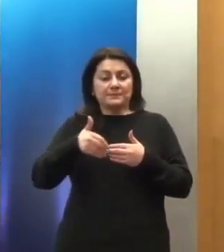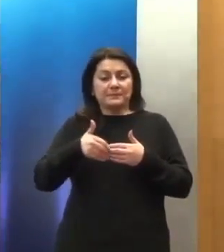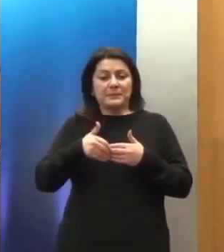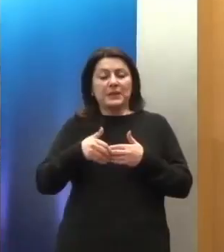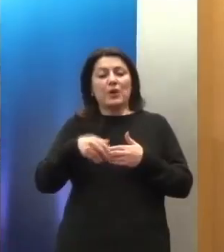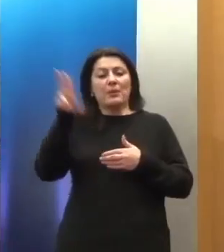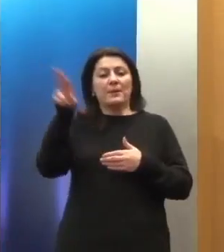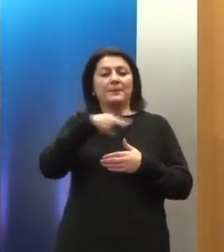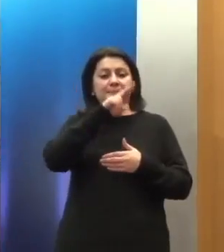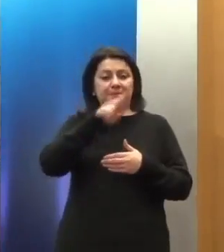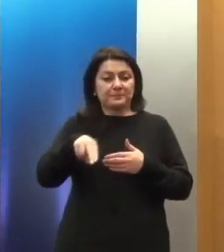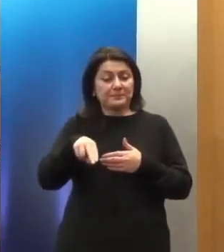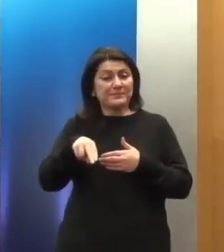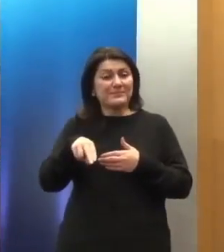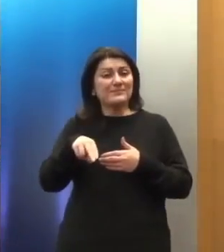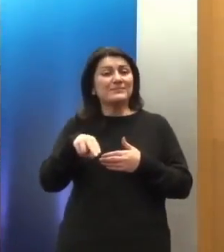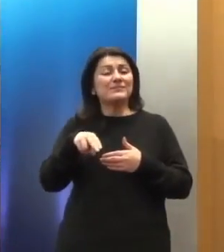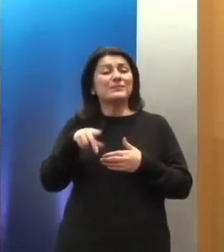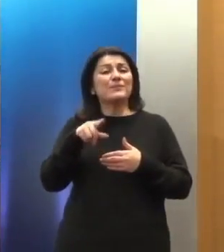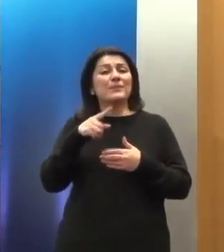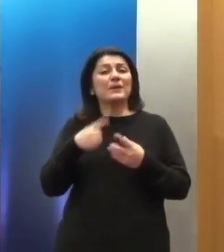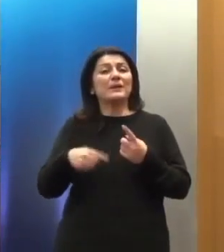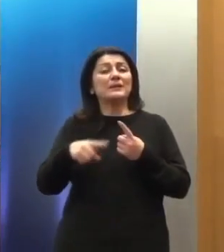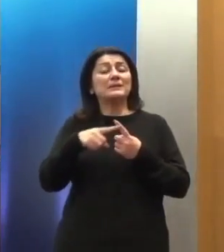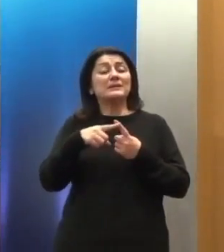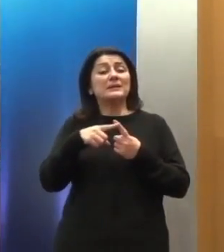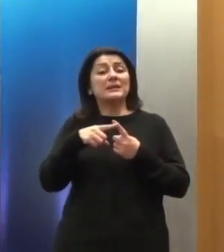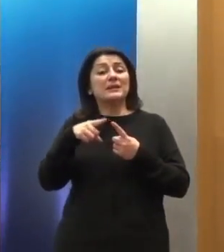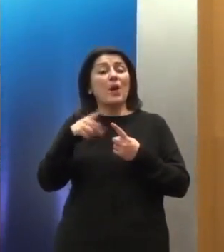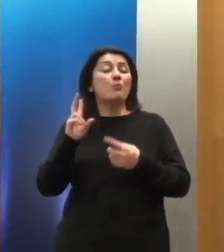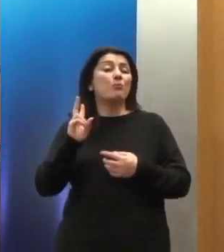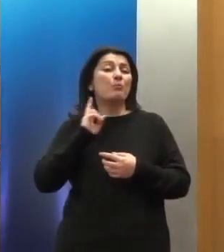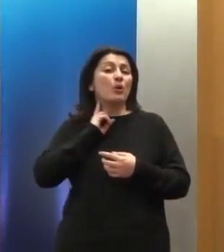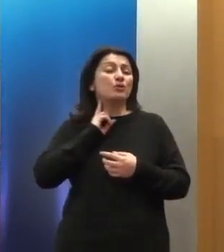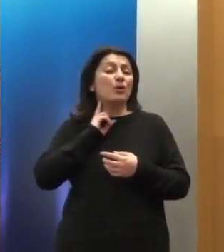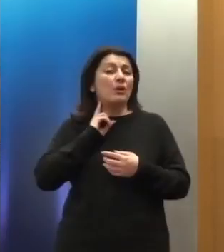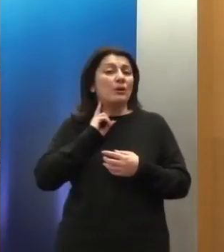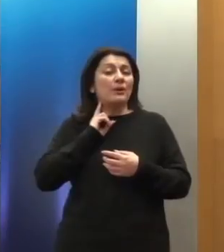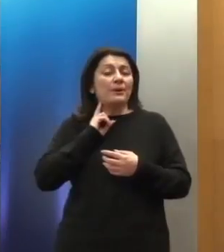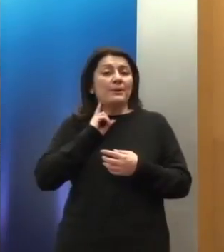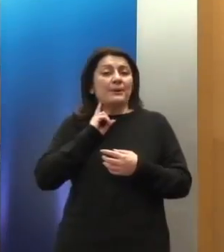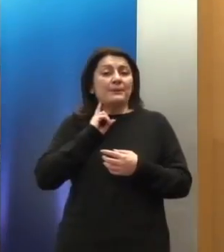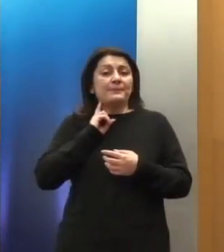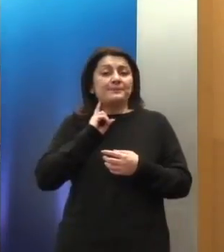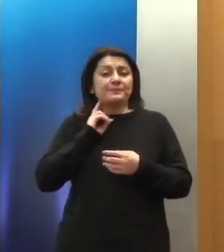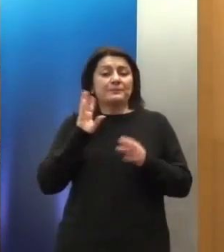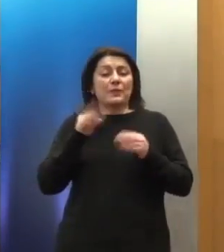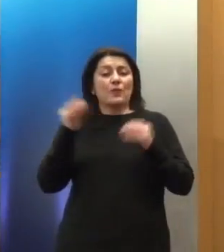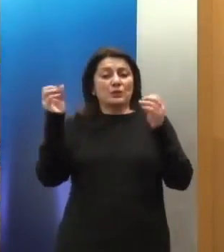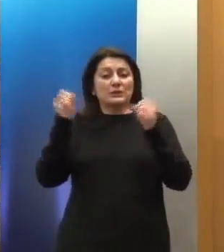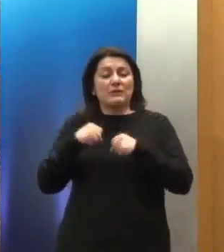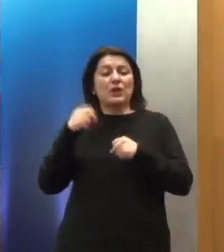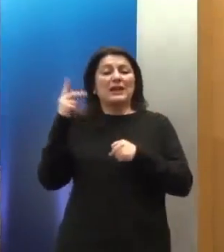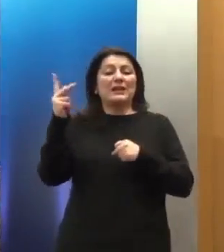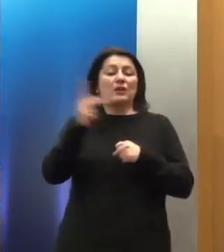ακυρώσει και το πρόσθετο προαιρετικό πρωτόκολλο του Συμφώνου για τα Κοινωνικά,